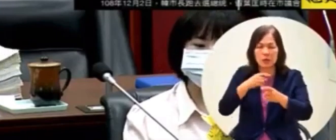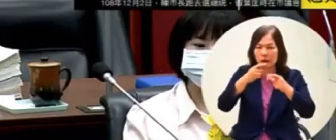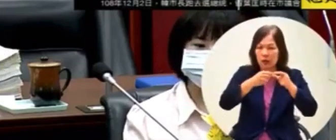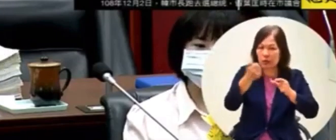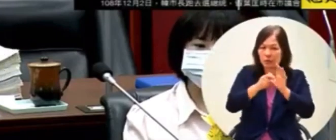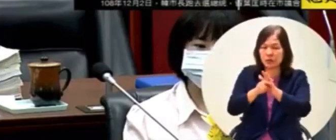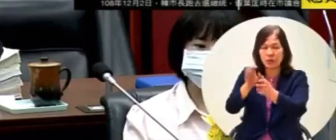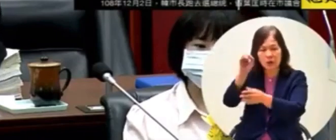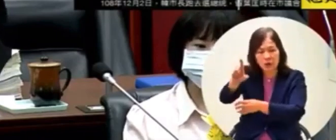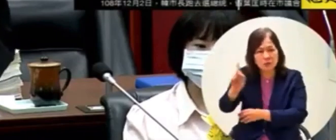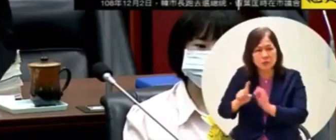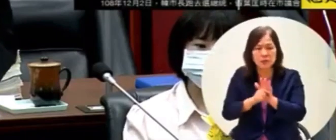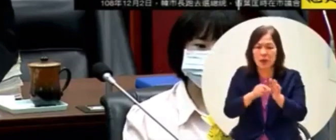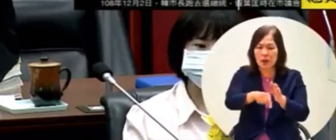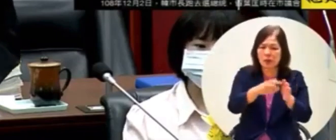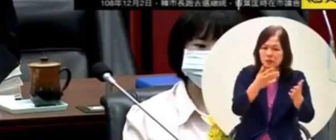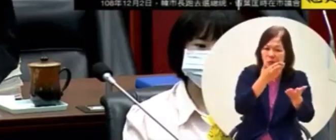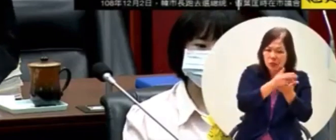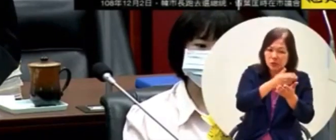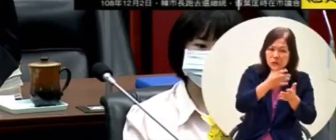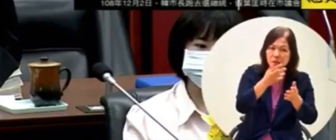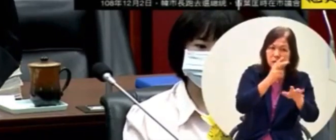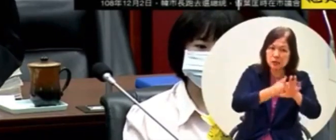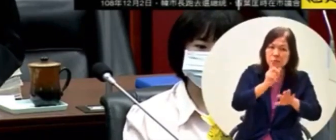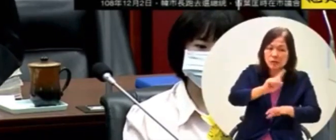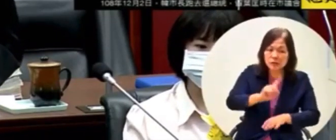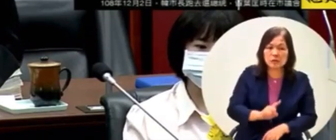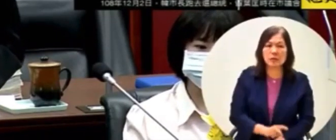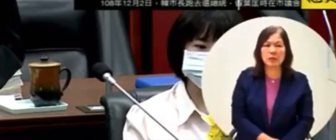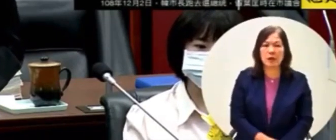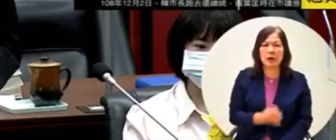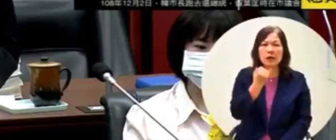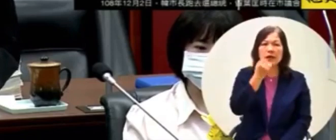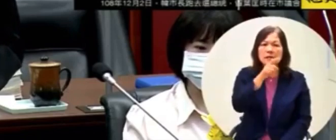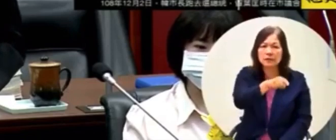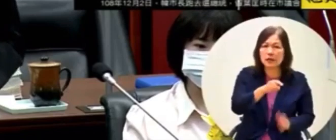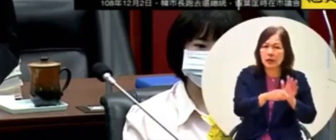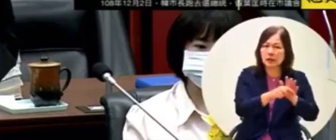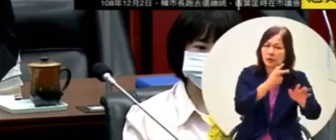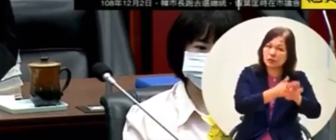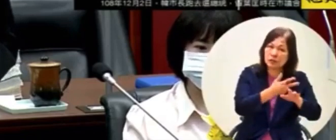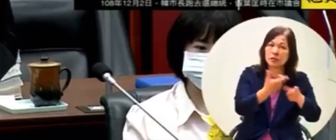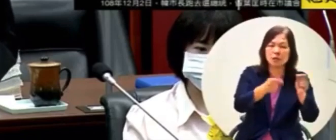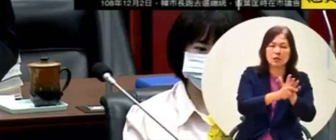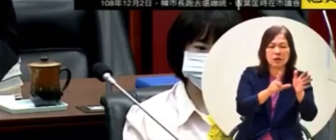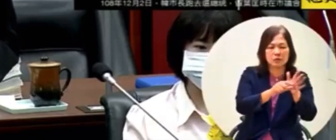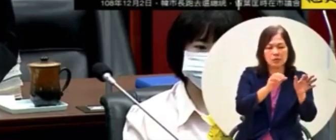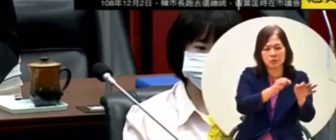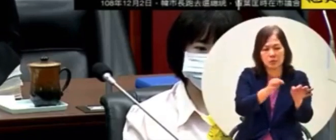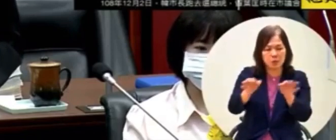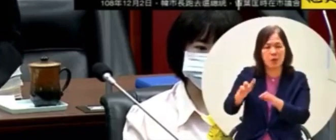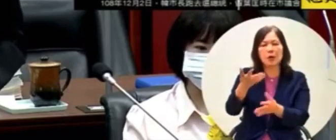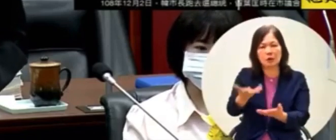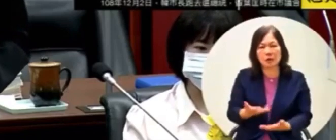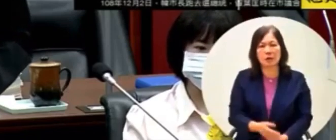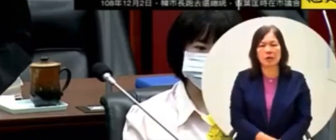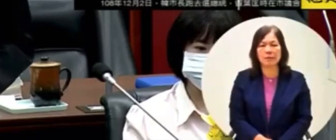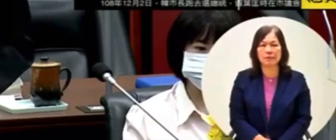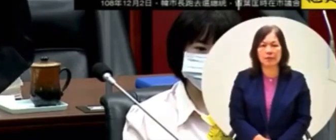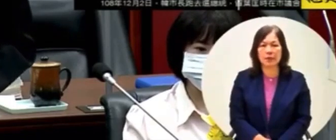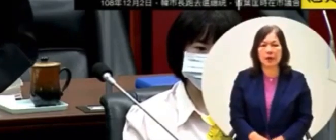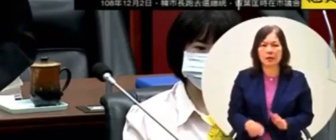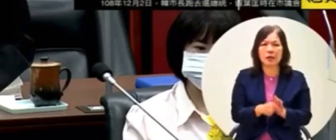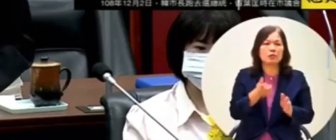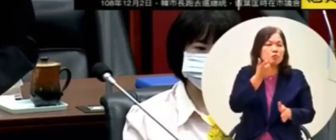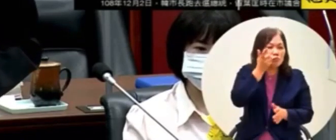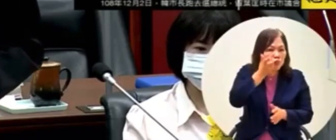決方案是什麼但是他的方案就是一樣是拖延時間的方案因為他說在六個月